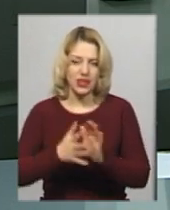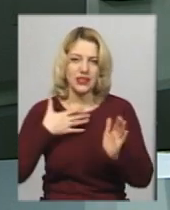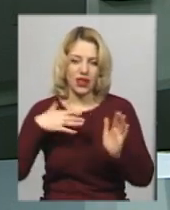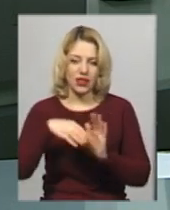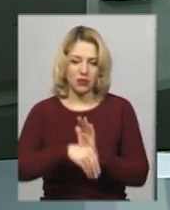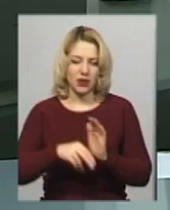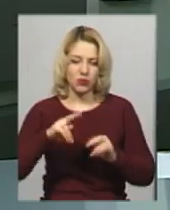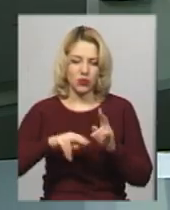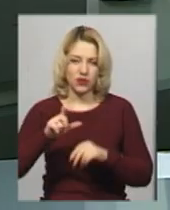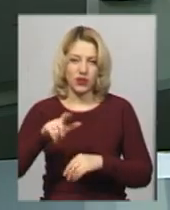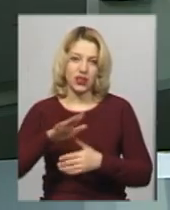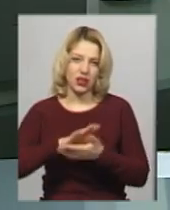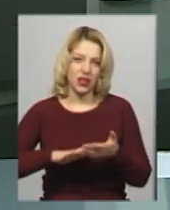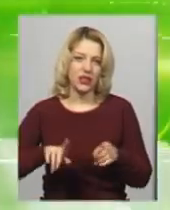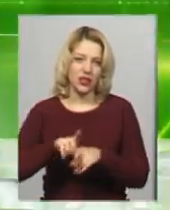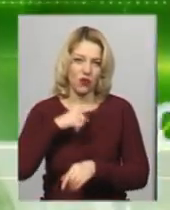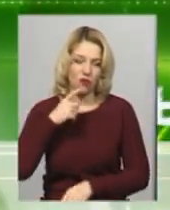Далі вговоримо про таке.